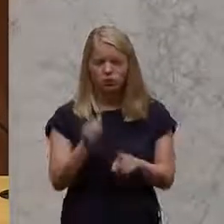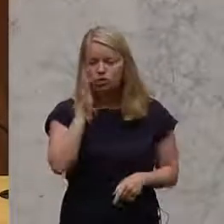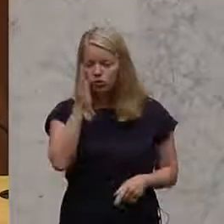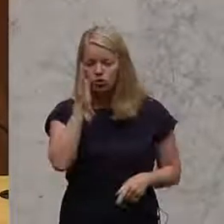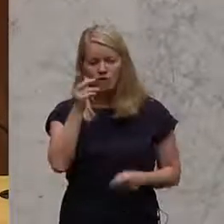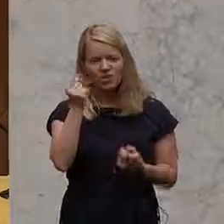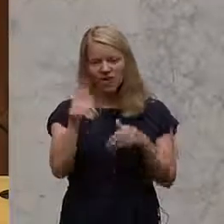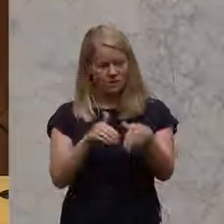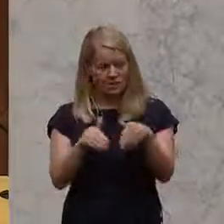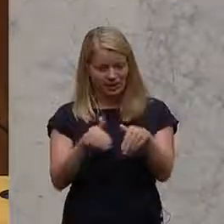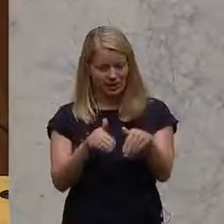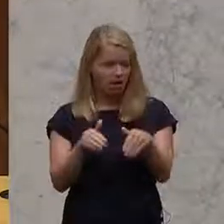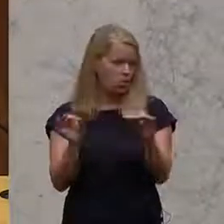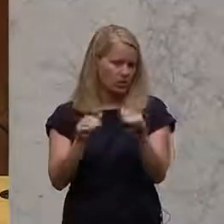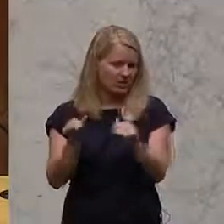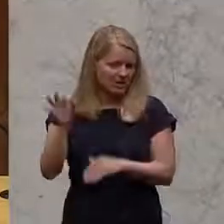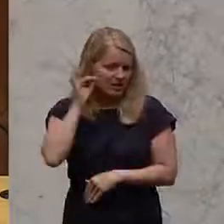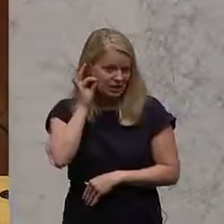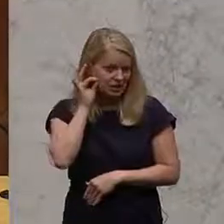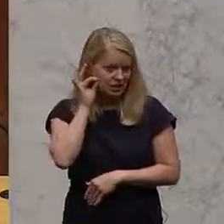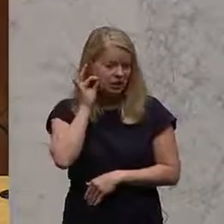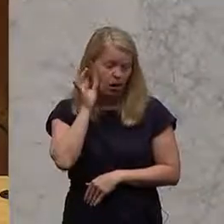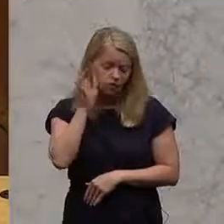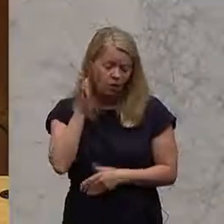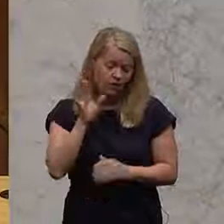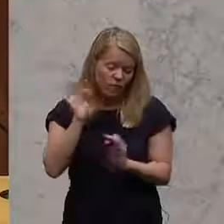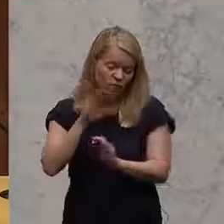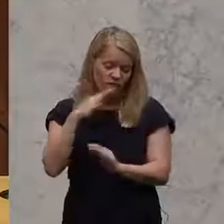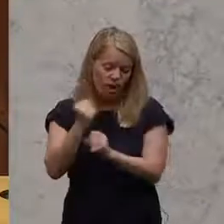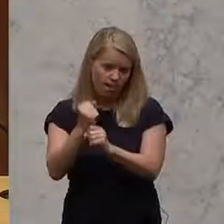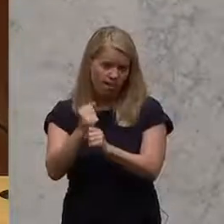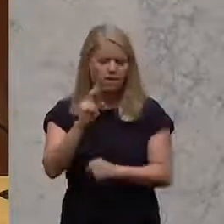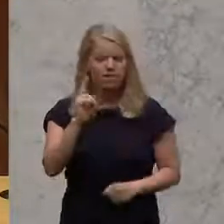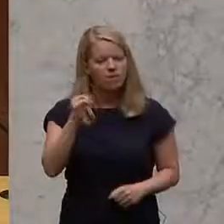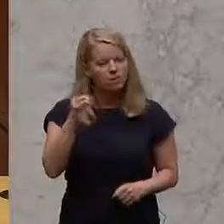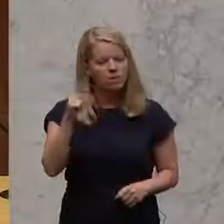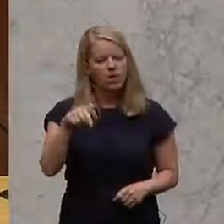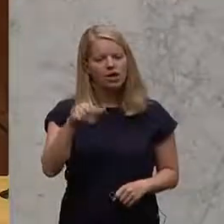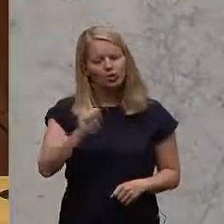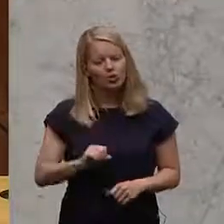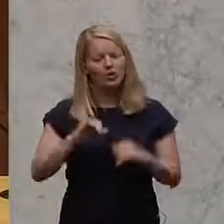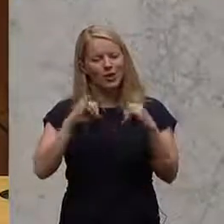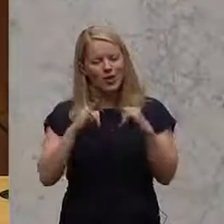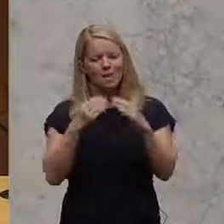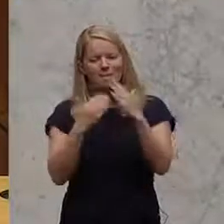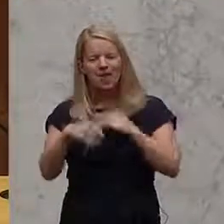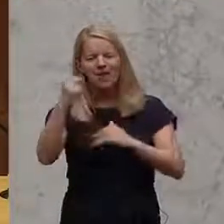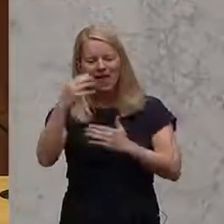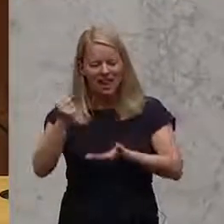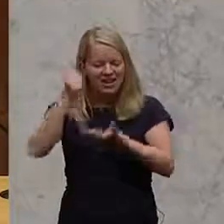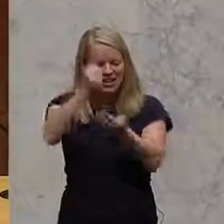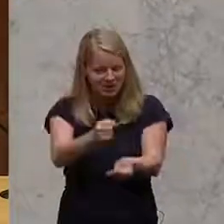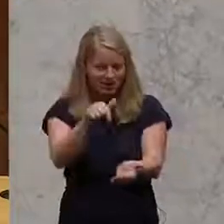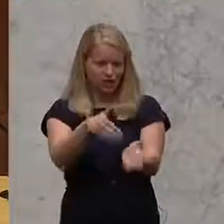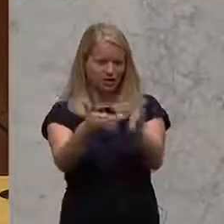Finanzminister oder Finanzministerin. Denn die Südtiroler geben natürlich auch mehr Geld in dieses System hinein. Die Südtiroler